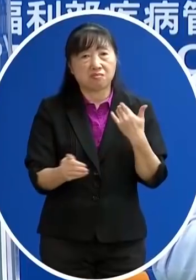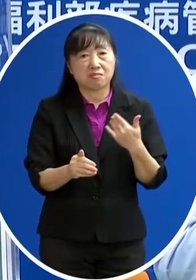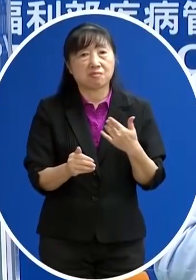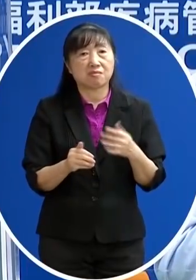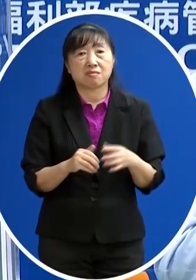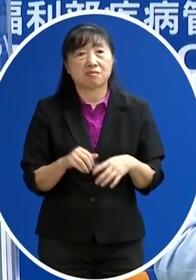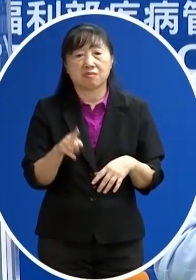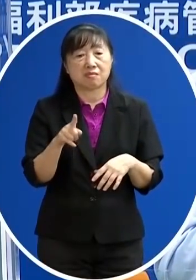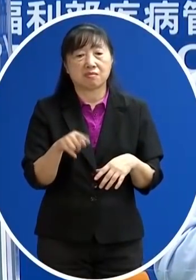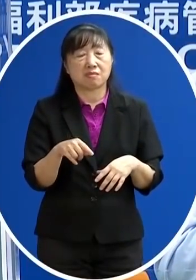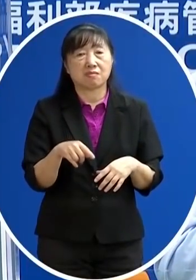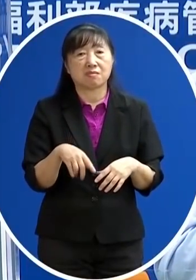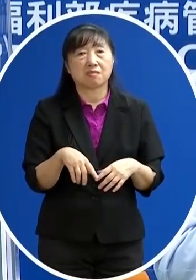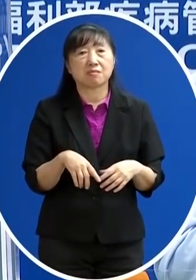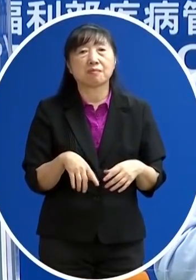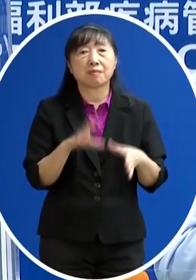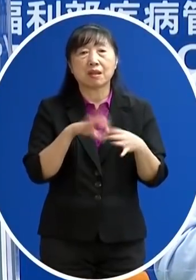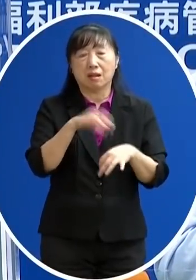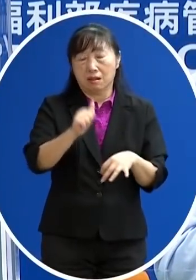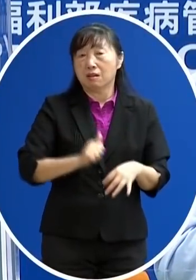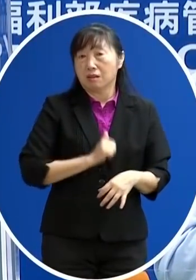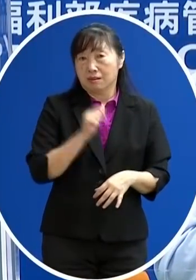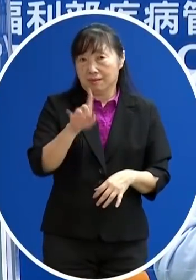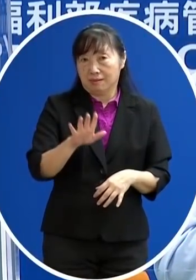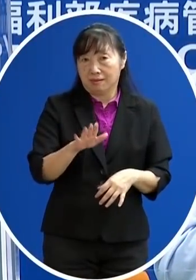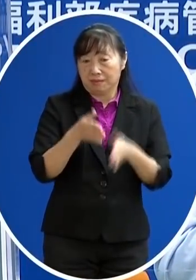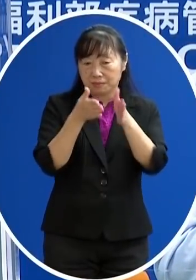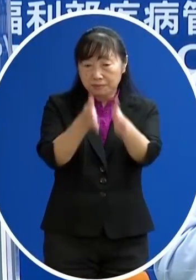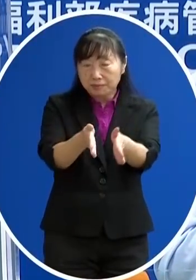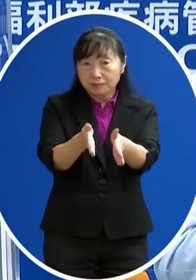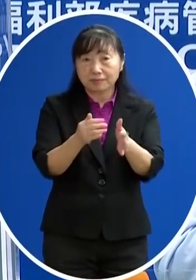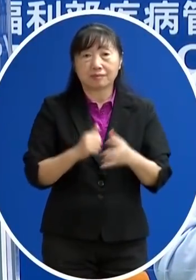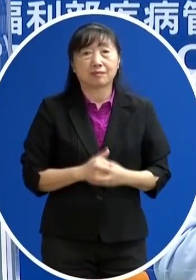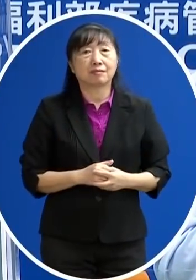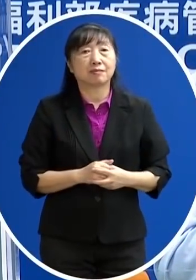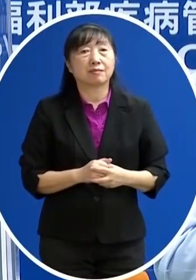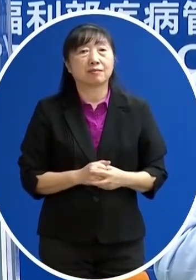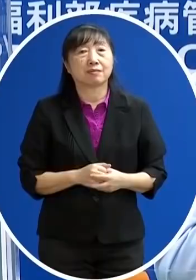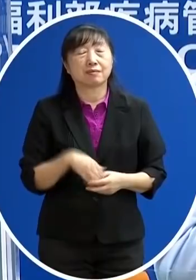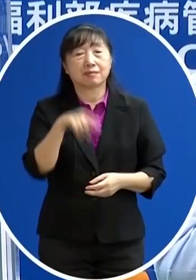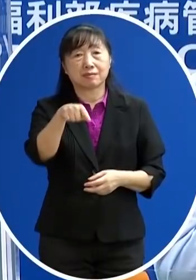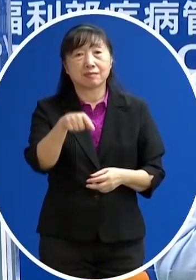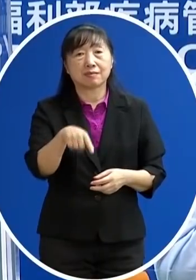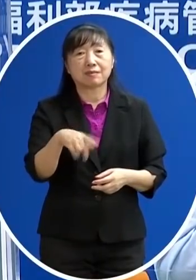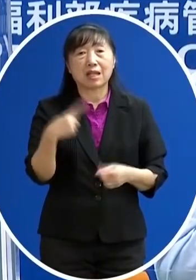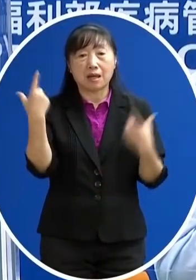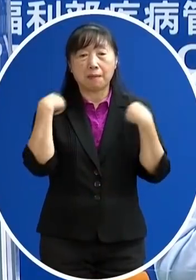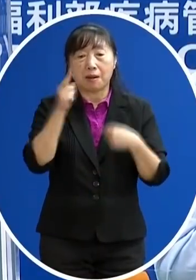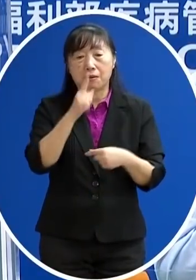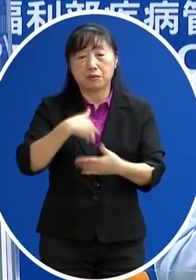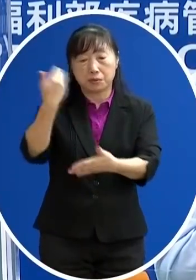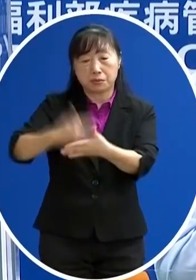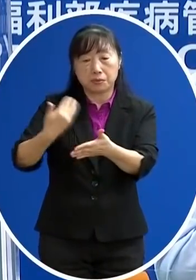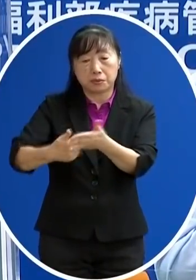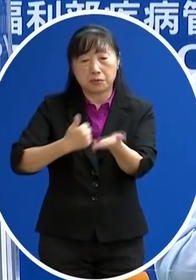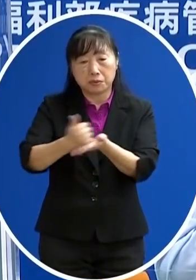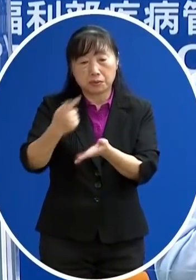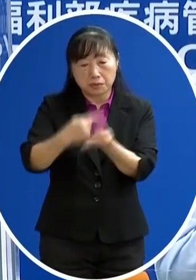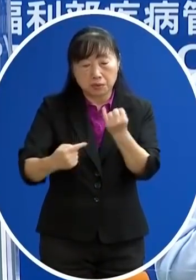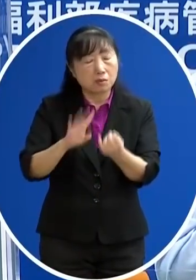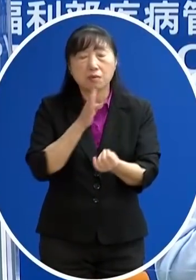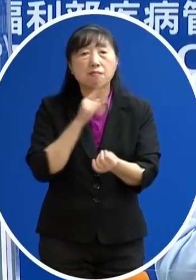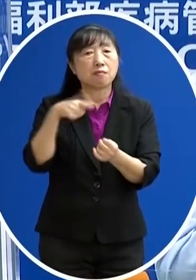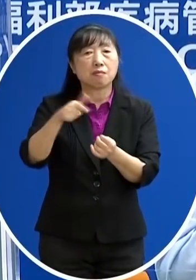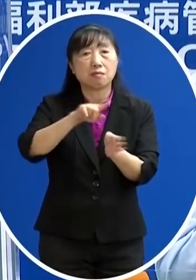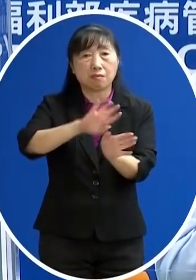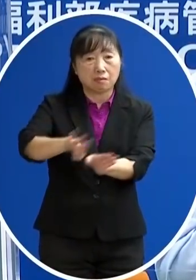不會這樣子做因為確實我們只要針對這個有違法的事項 嚴正的法辦那